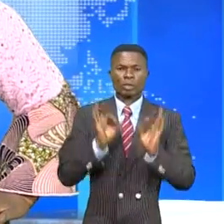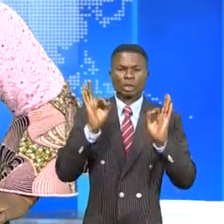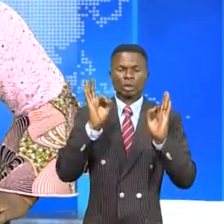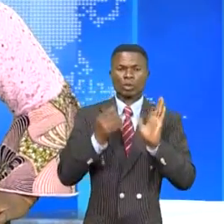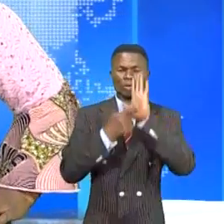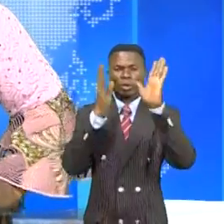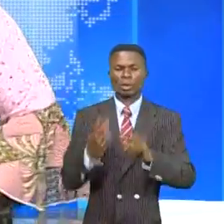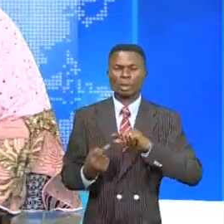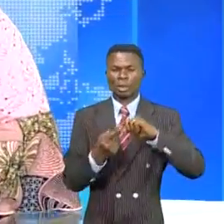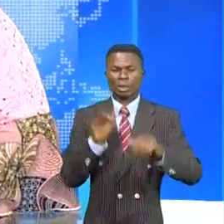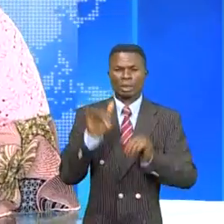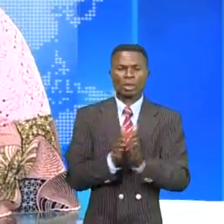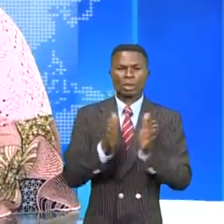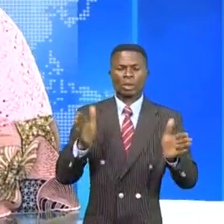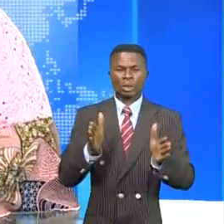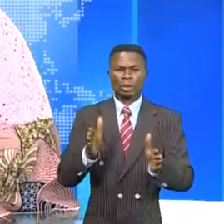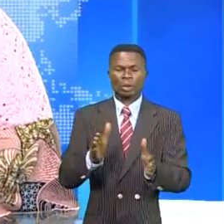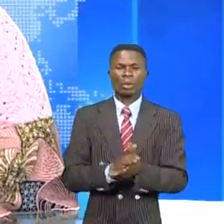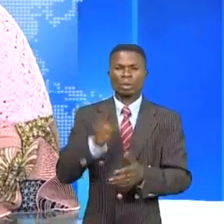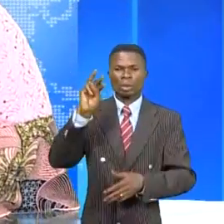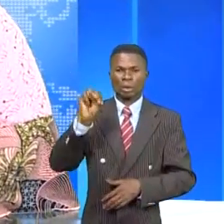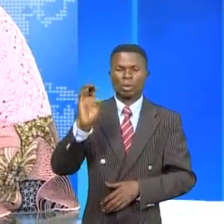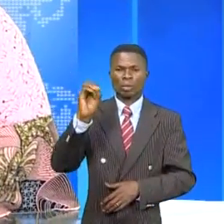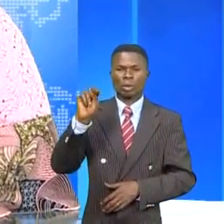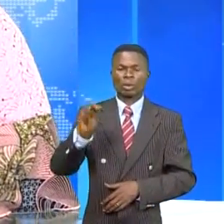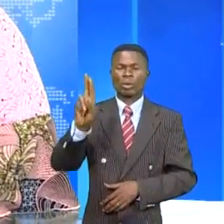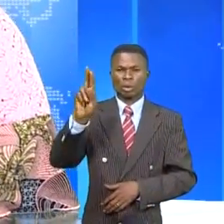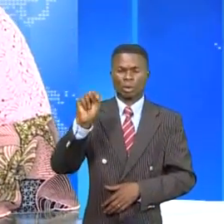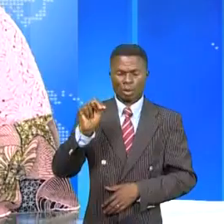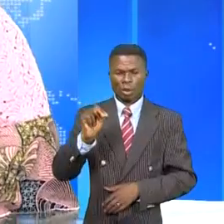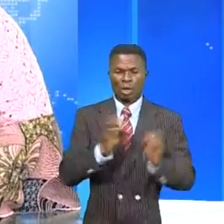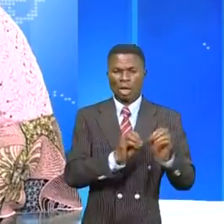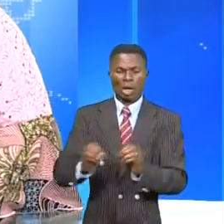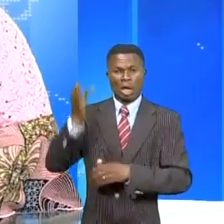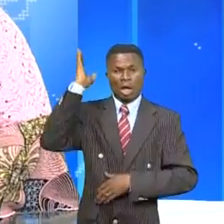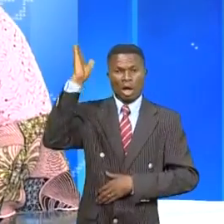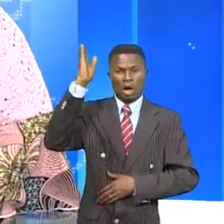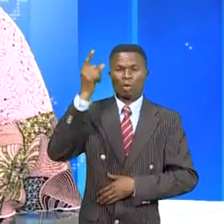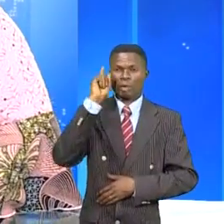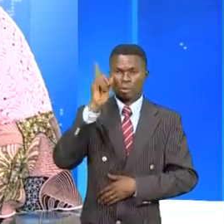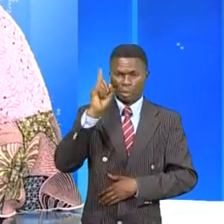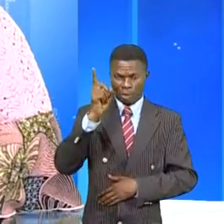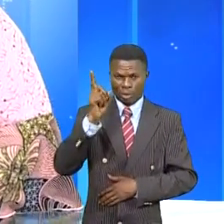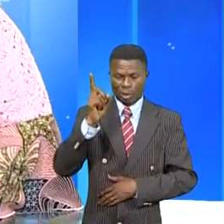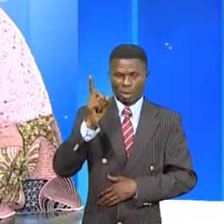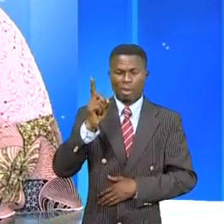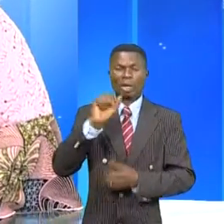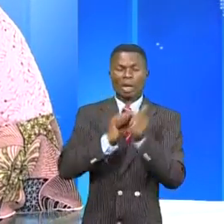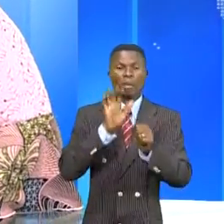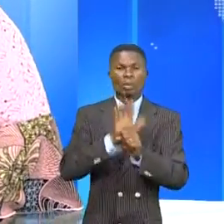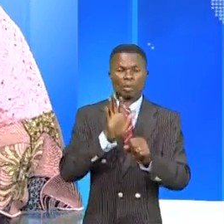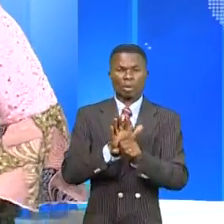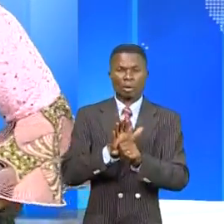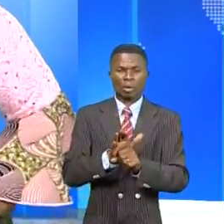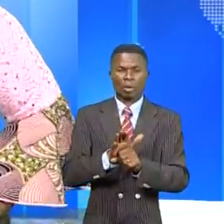spéciale du secrétaire général de la MONISCO a présidé sa toute première conférence de presse axée sur les défis majeurs à